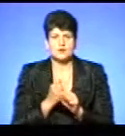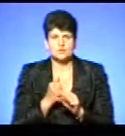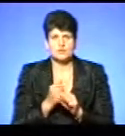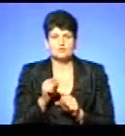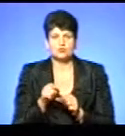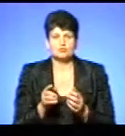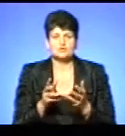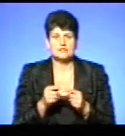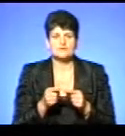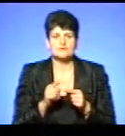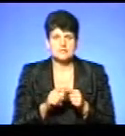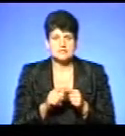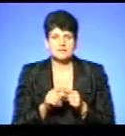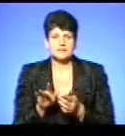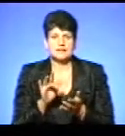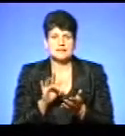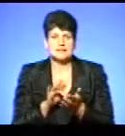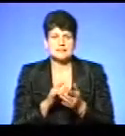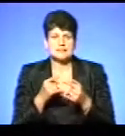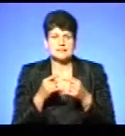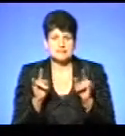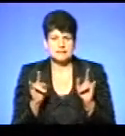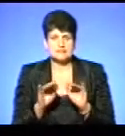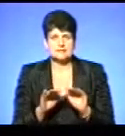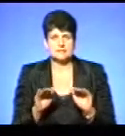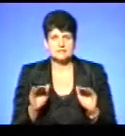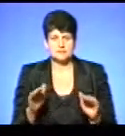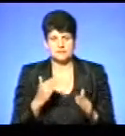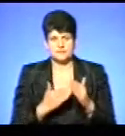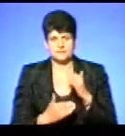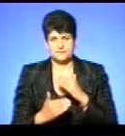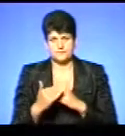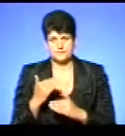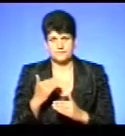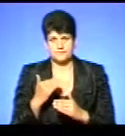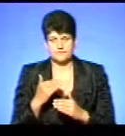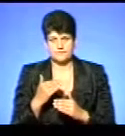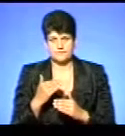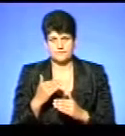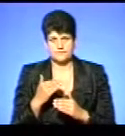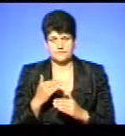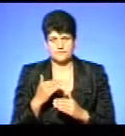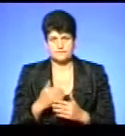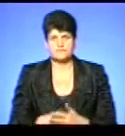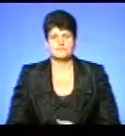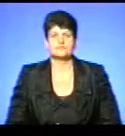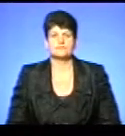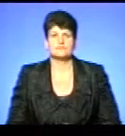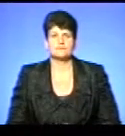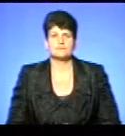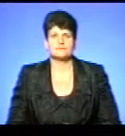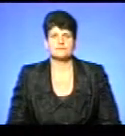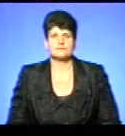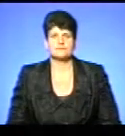тому числі, і в цих інклюзивно-ресурсних центрах із діточками з особливими освітніми потребами. Соломія Струс, Юрій Багрій –